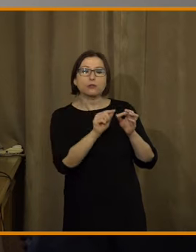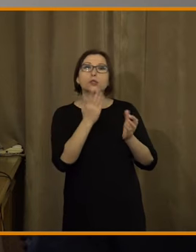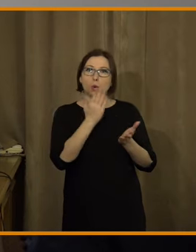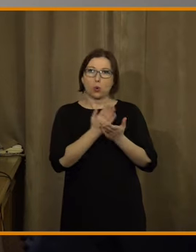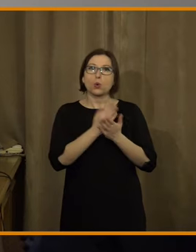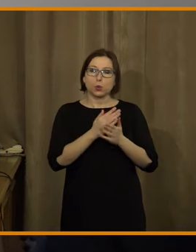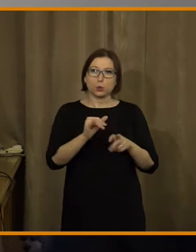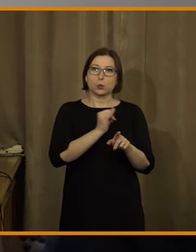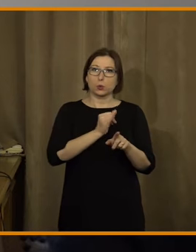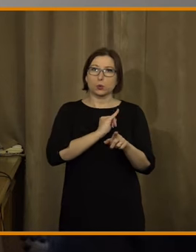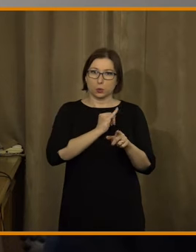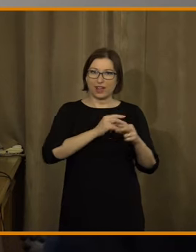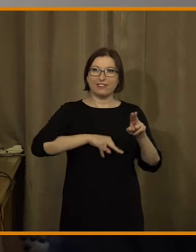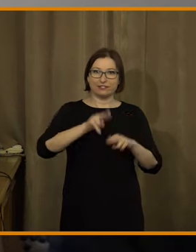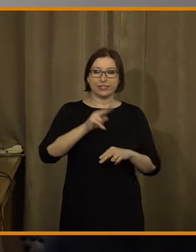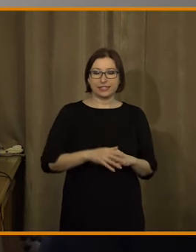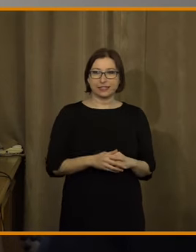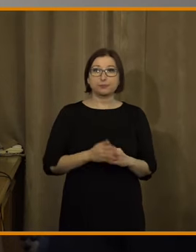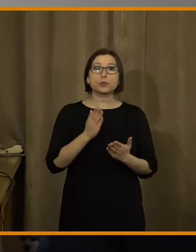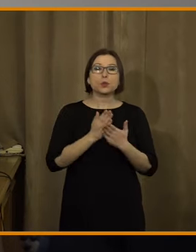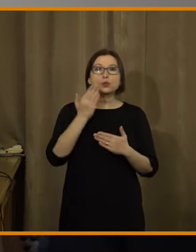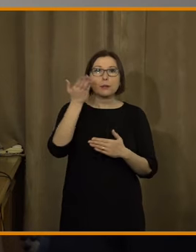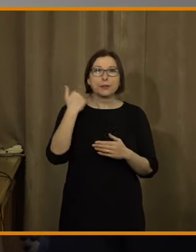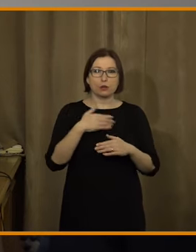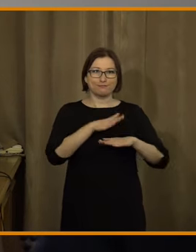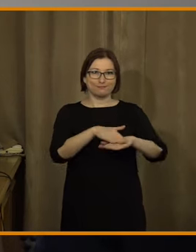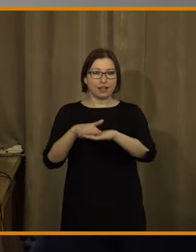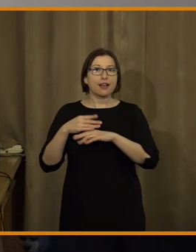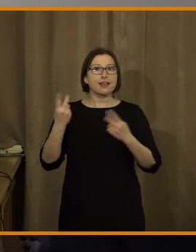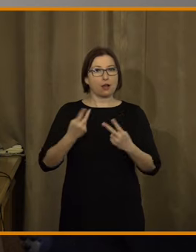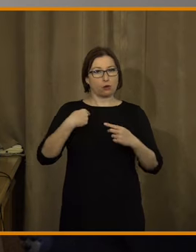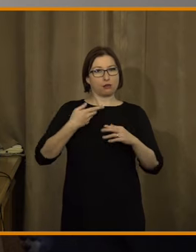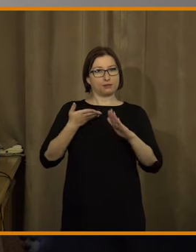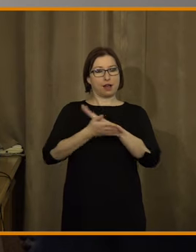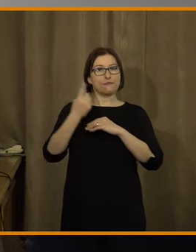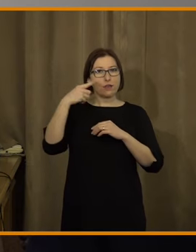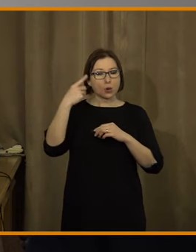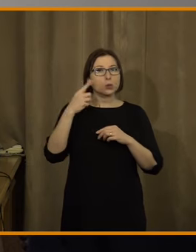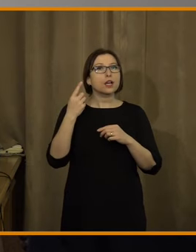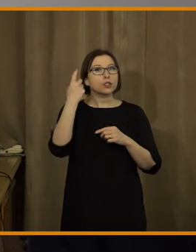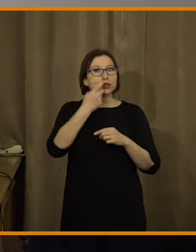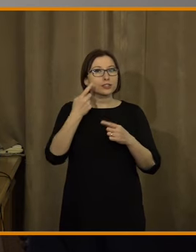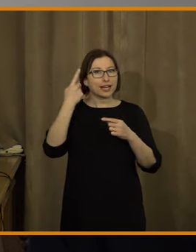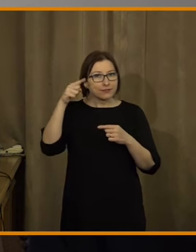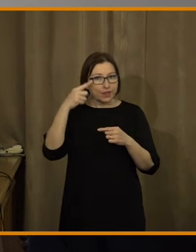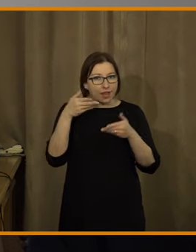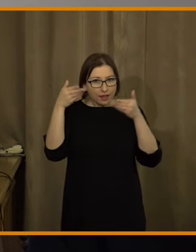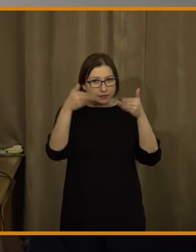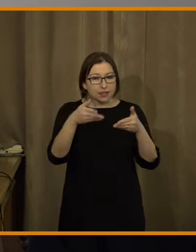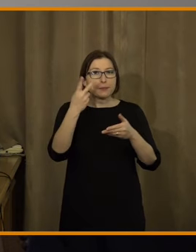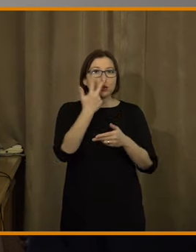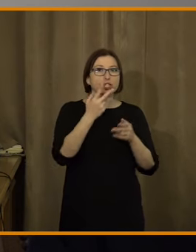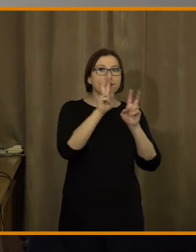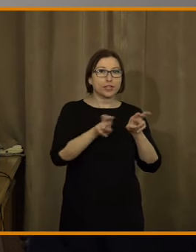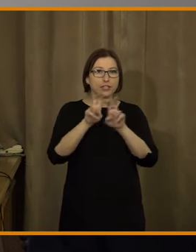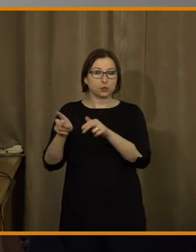je zajímavé. My jsme, jak bylo řečeno, jako Fakulta sociálních věd dělali tři výzkumy.